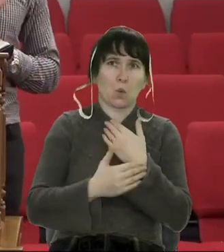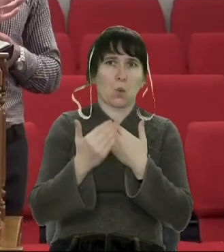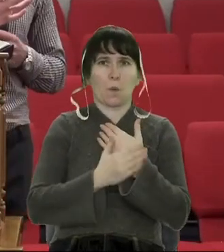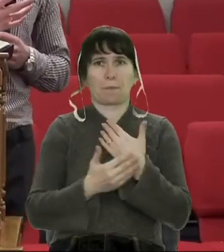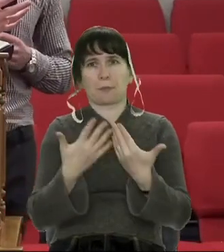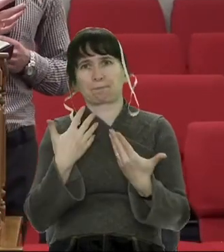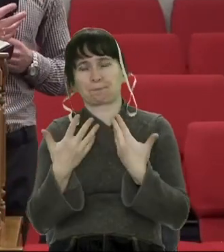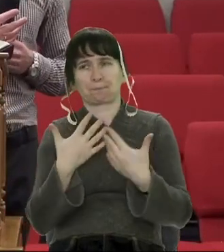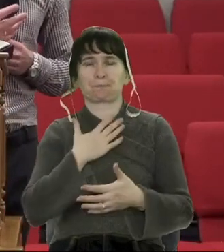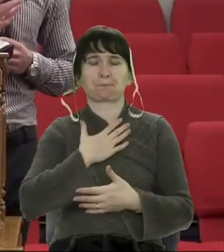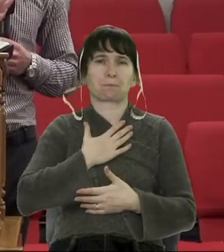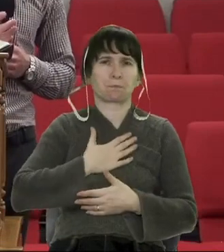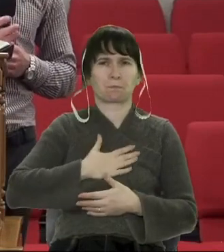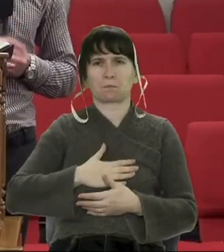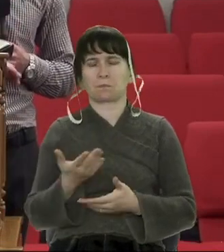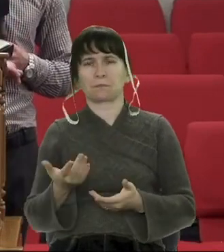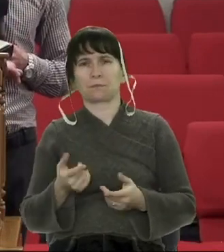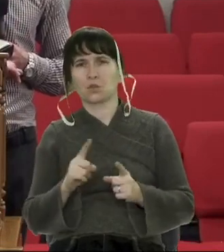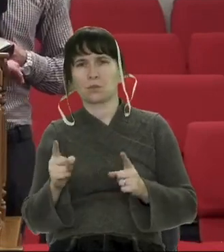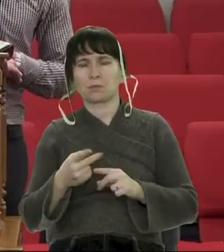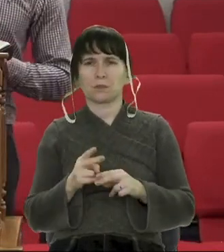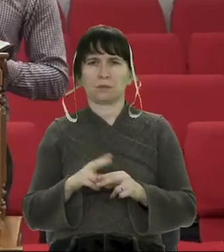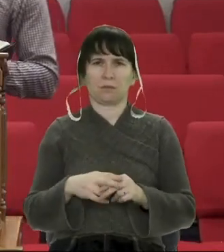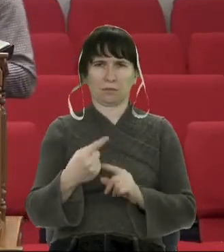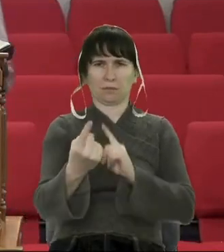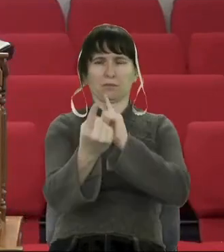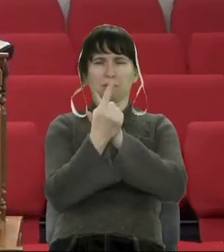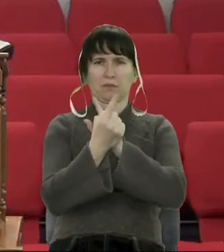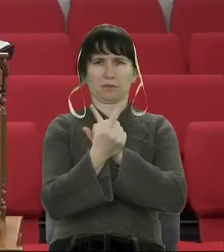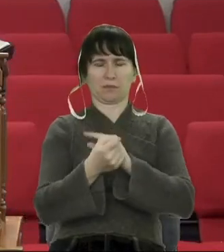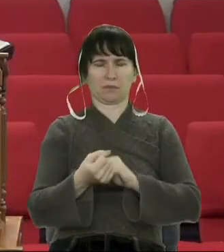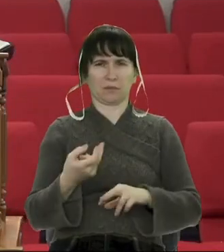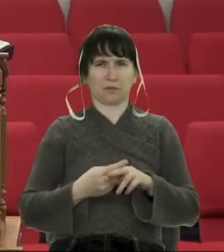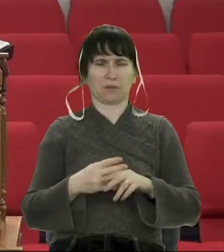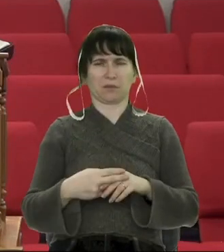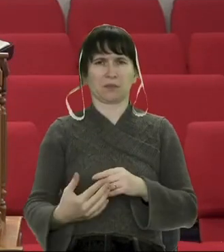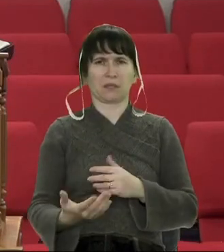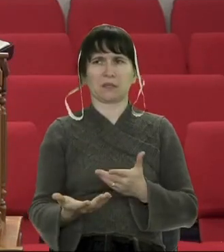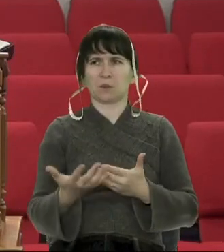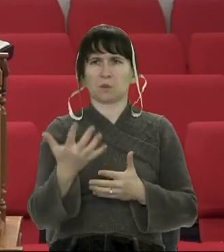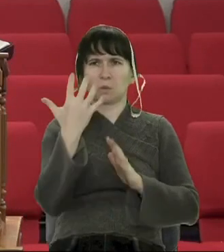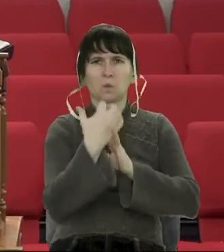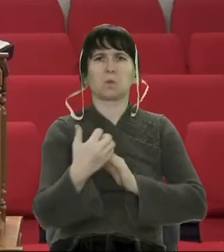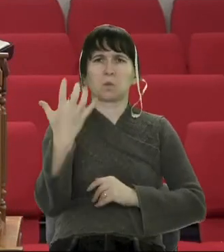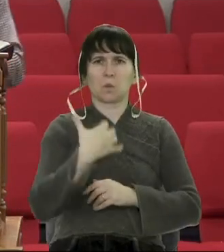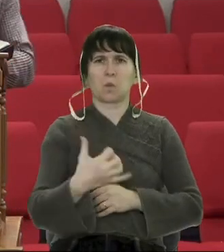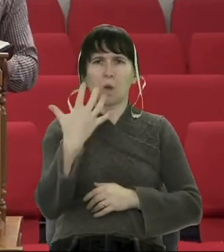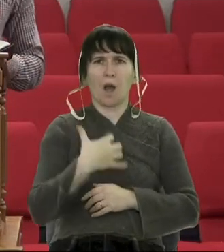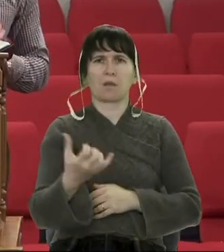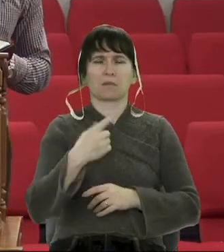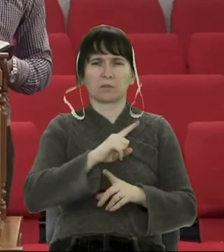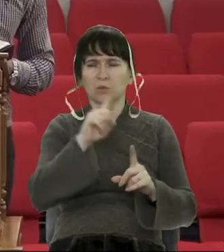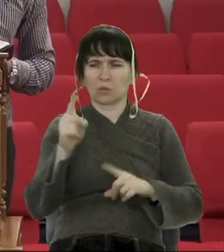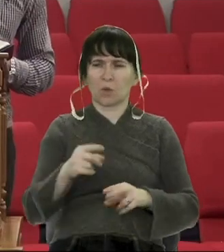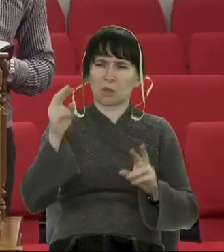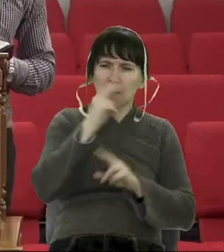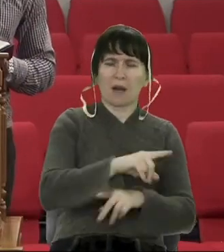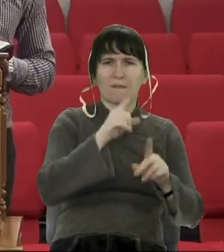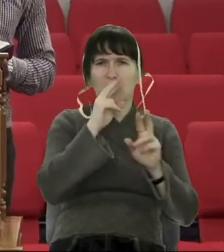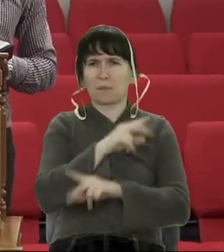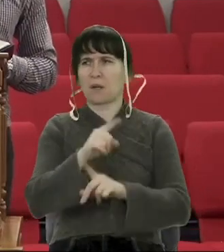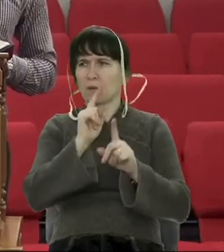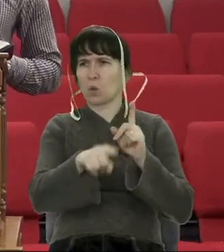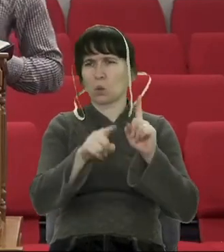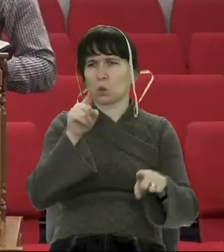коли нас просто десь в обличчя можуть критикувати? Хіба нам приємно чути, коли нам говорять, «Слухайте, там і там зробив неправильно».